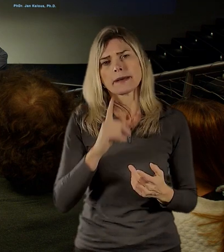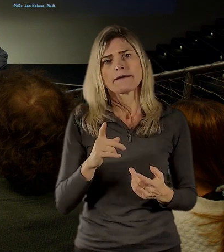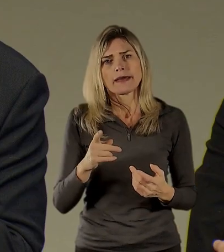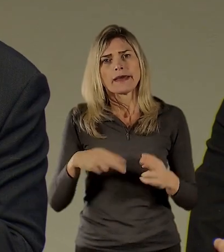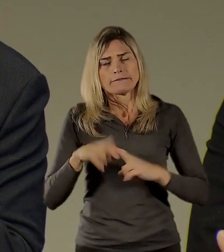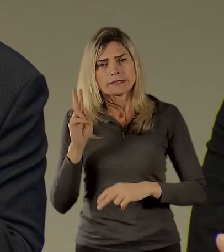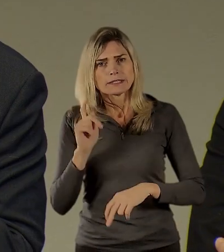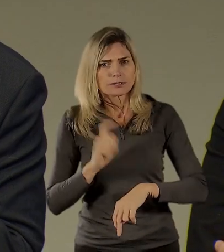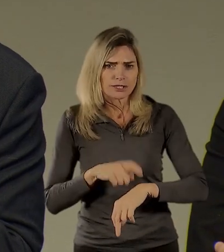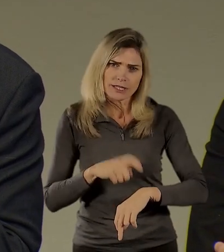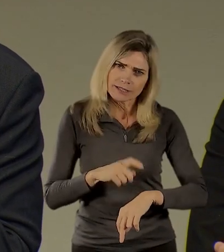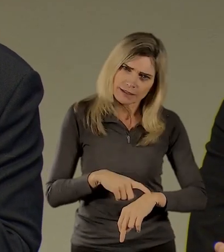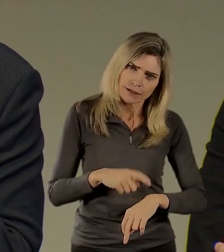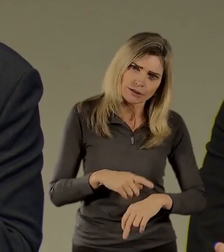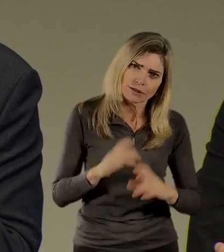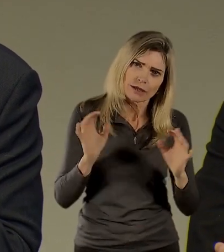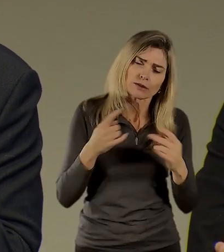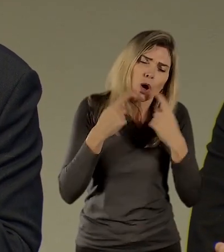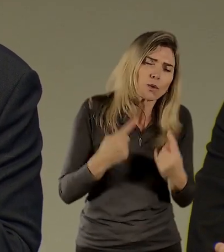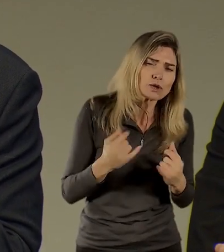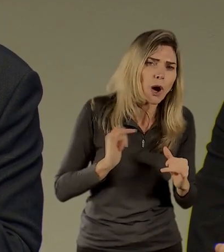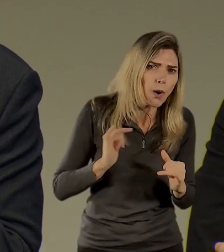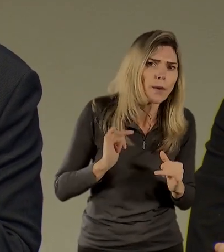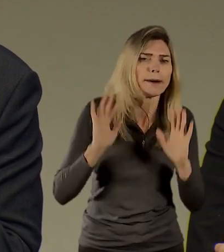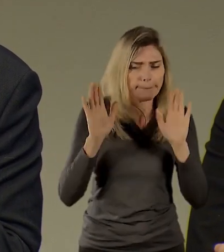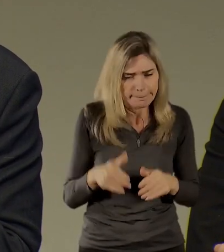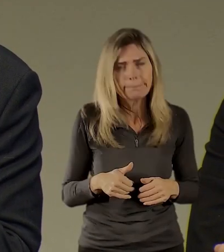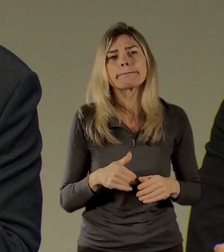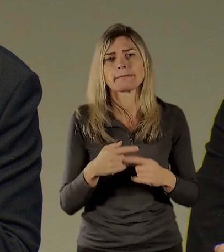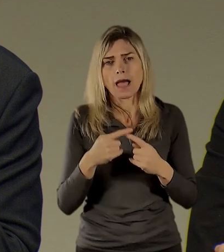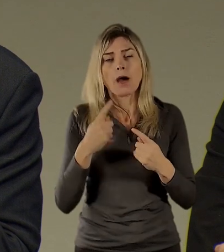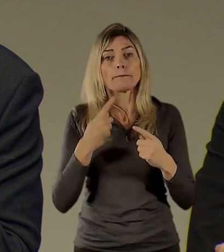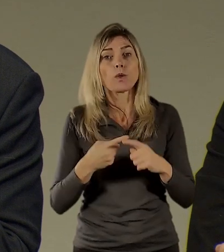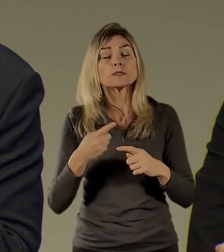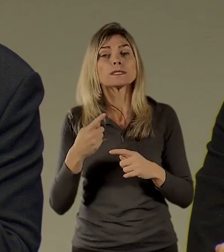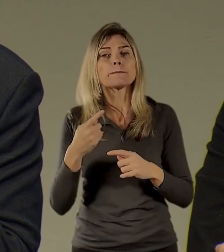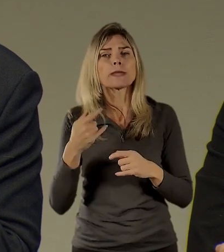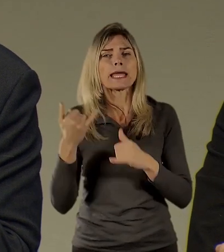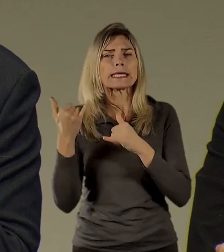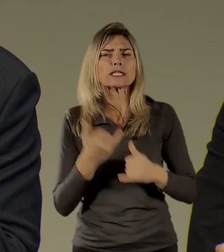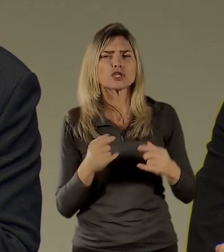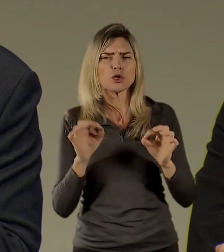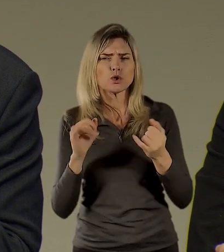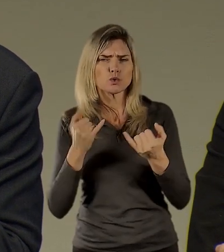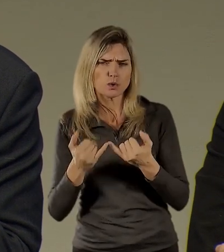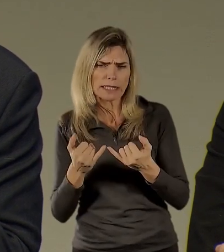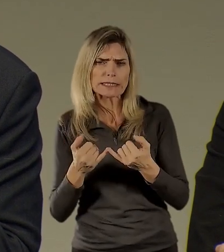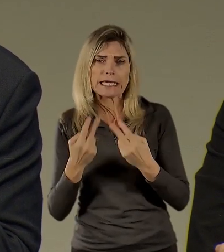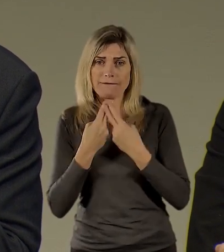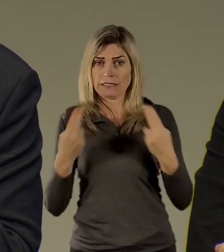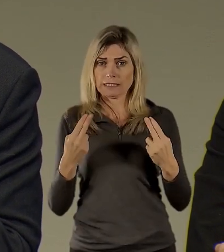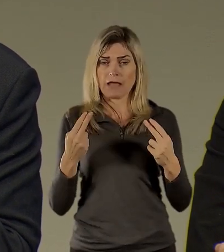ale chtěli jsme to taky vyzkoušet. Měli jsme tam i výstavu třeba Jiřího Suzanského, takovou